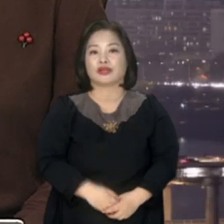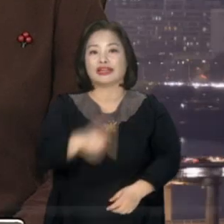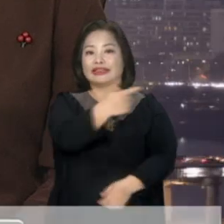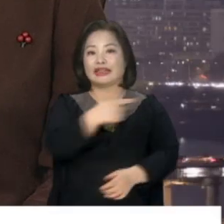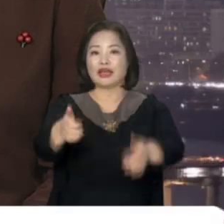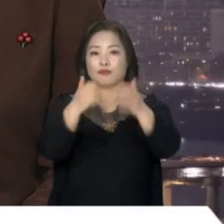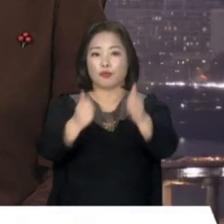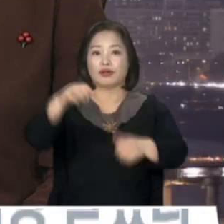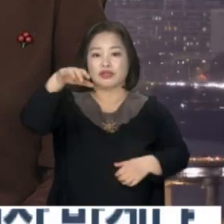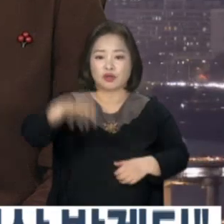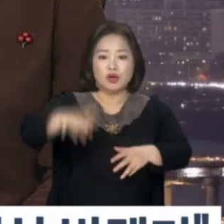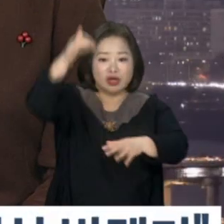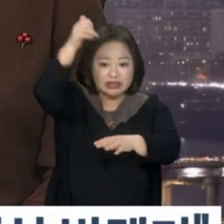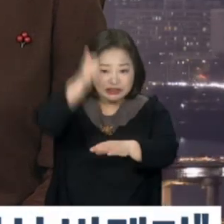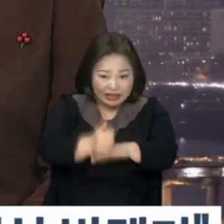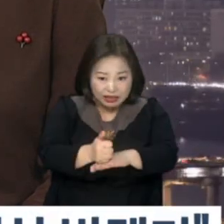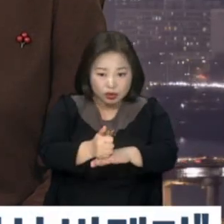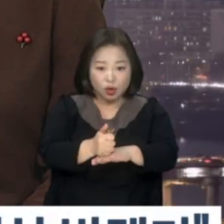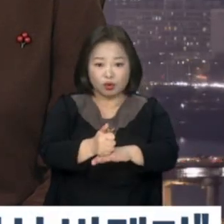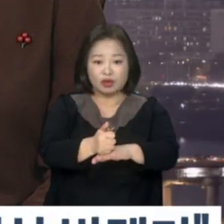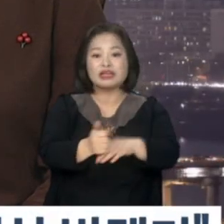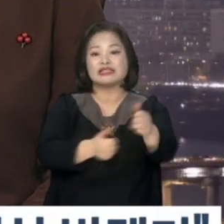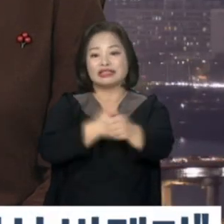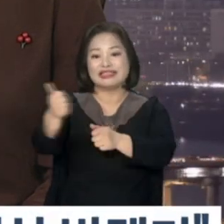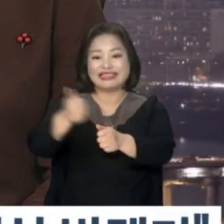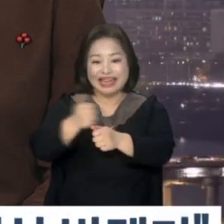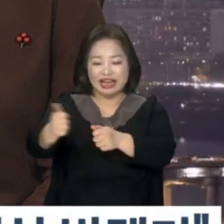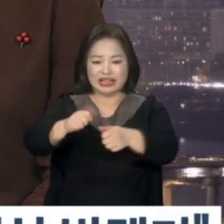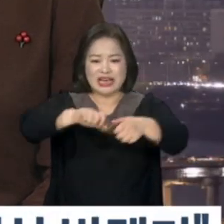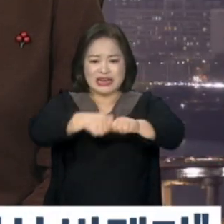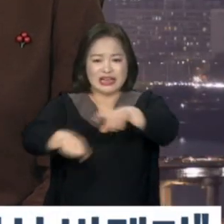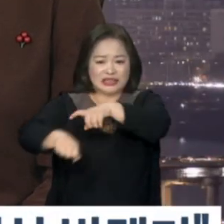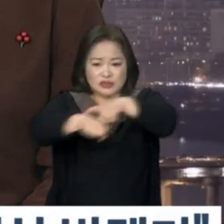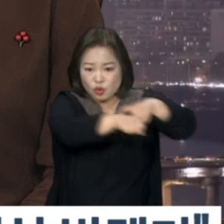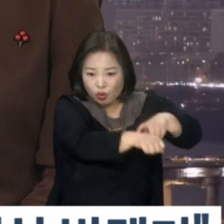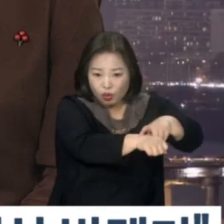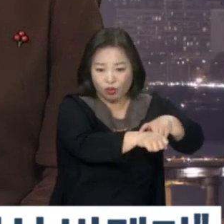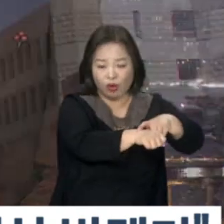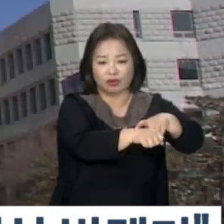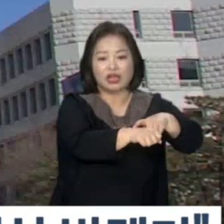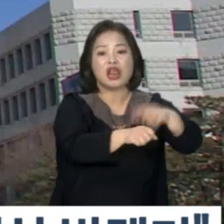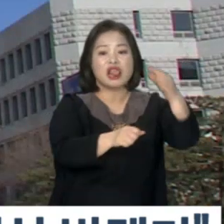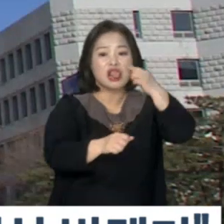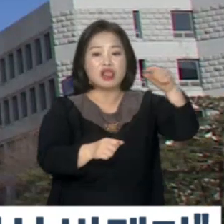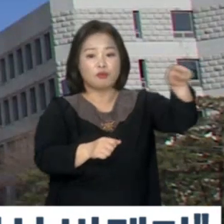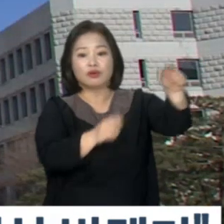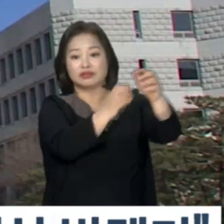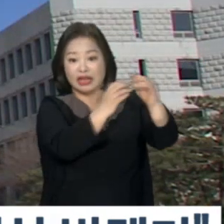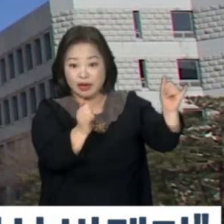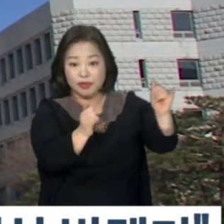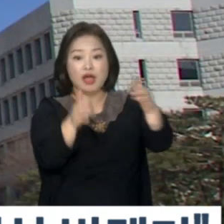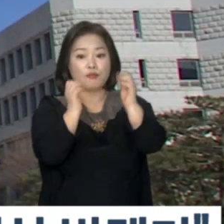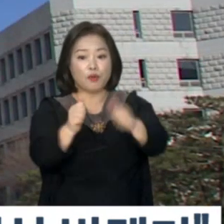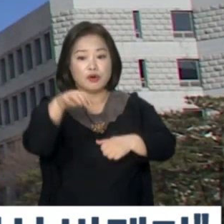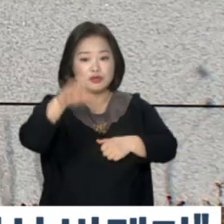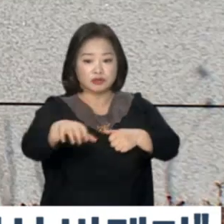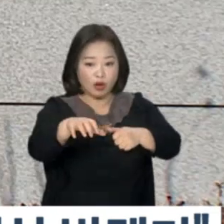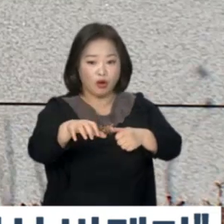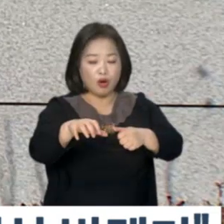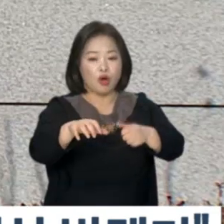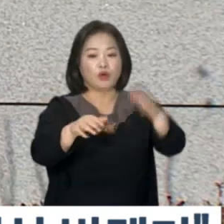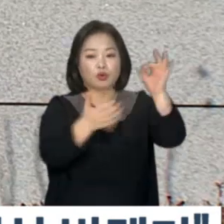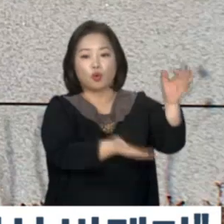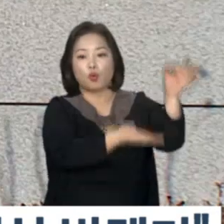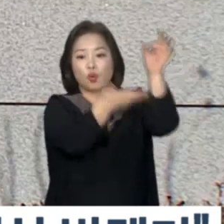대법원에서 최종 승소 판결을 받은 강제동원 피해자 중 일부가 일본 기업이 법원에 공탁한 돈을 받겠다는 의사를